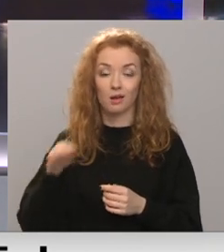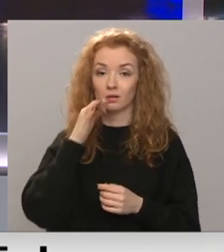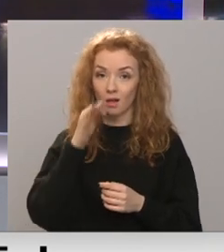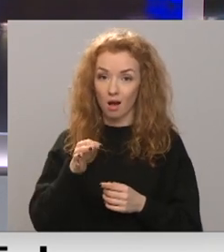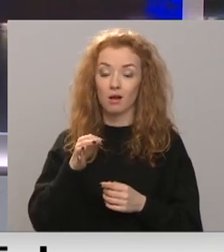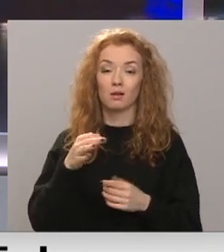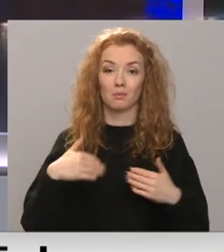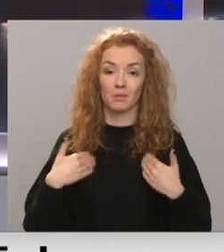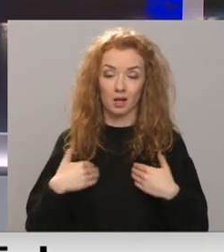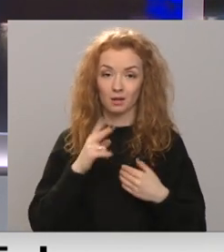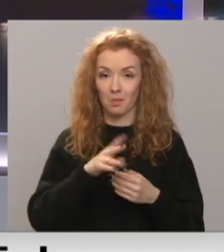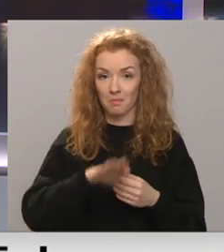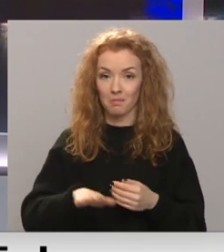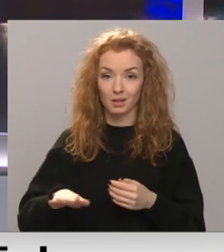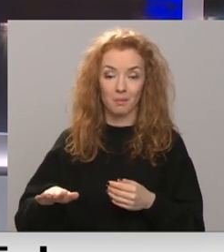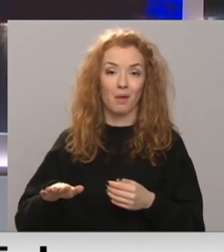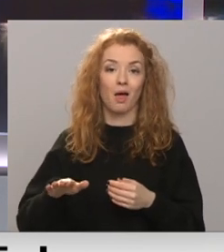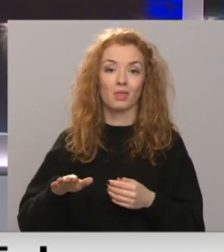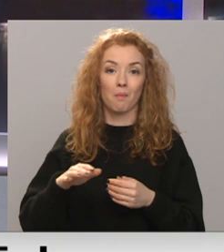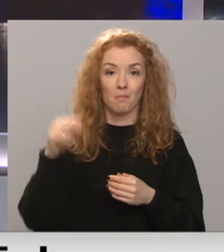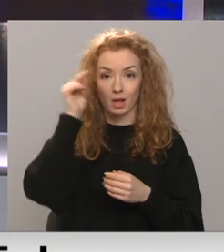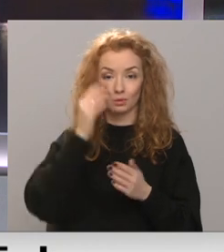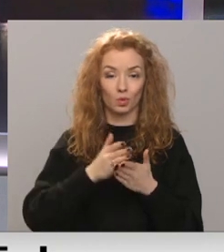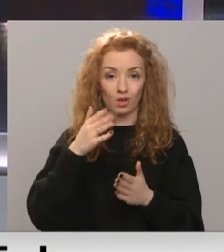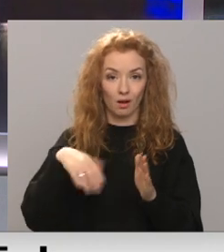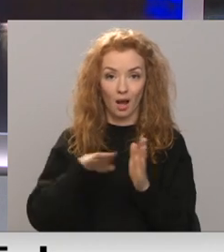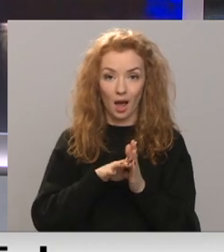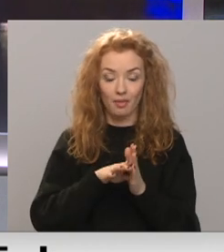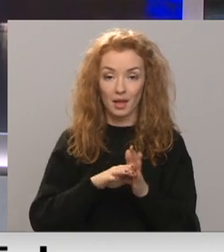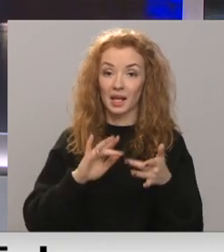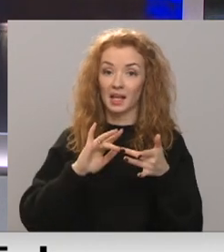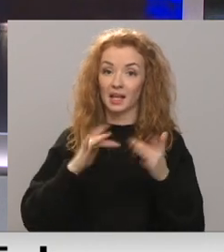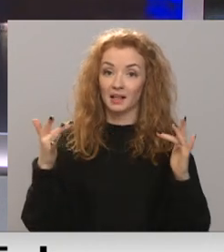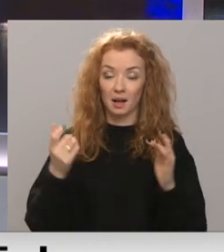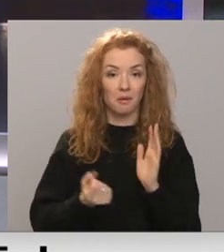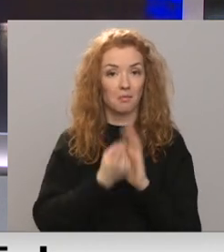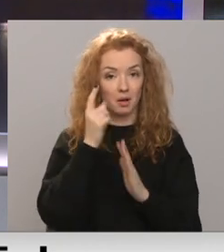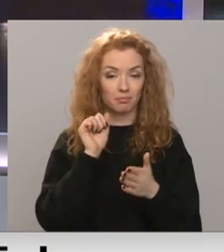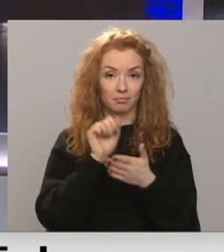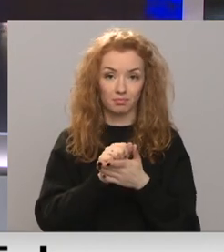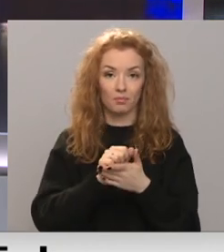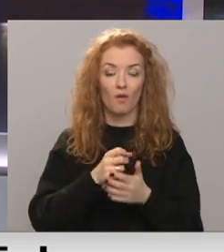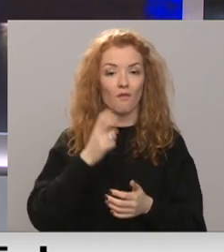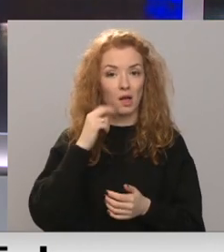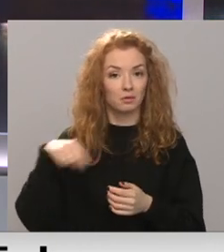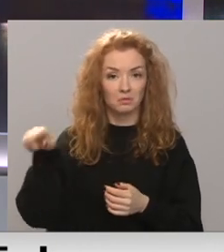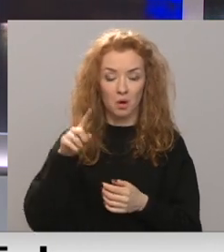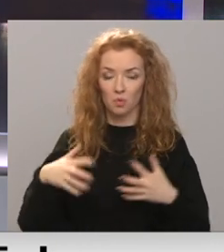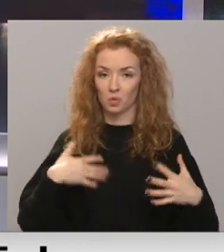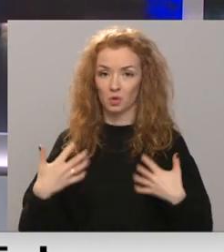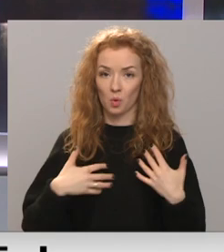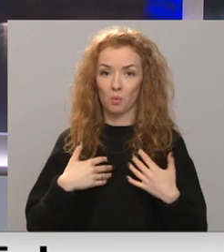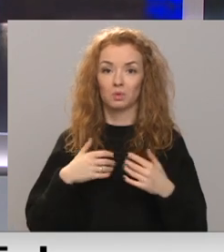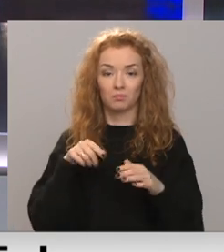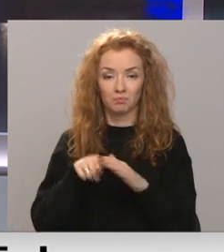gandarīmu, ka mazāko klašu bērniem mācības notiek klātienē. Sociālos medijos gan parādās daudzu vecāku bāžas, laižot bērnu